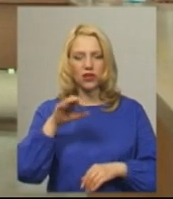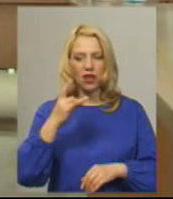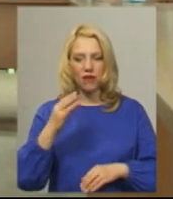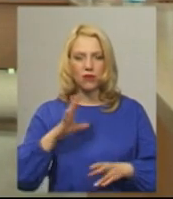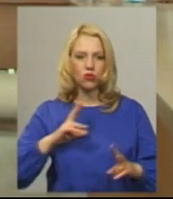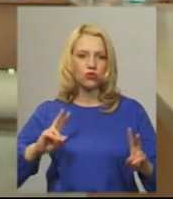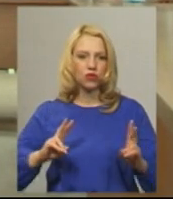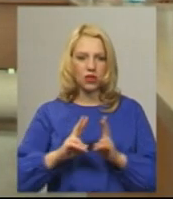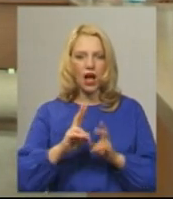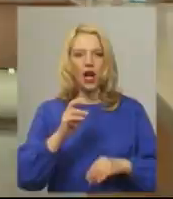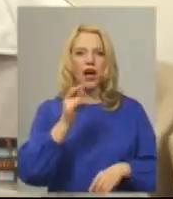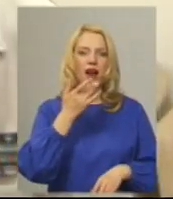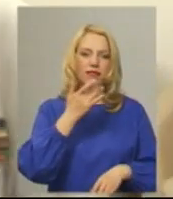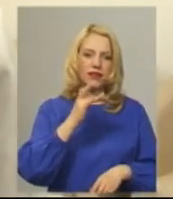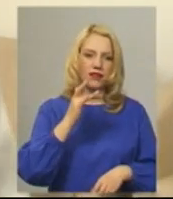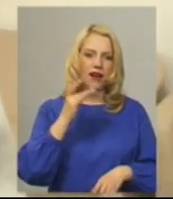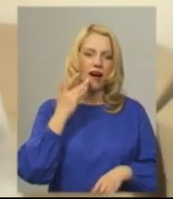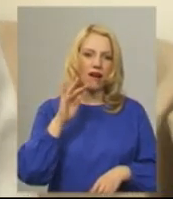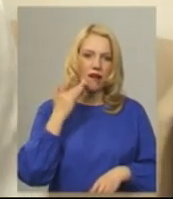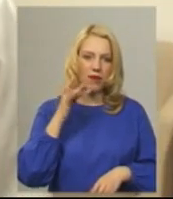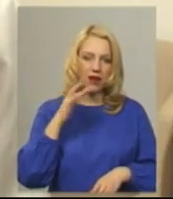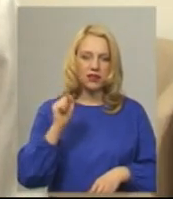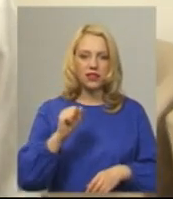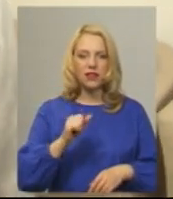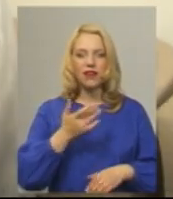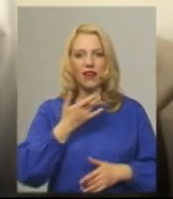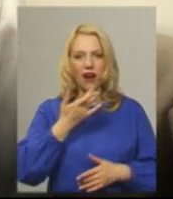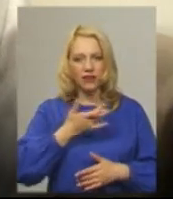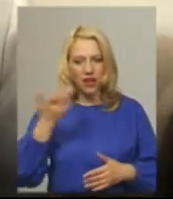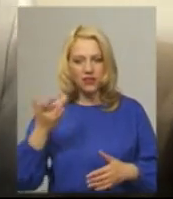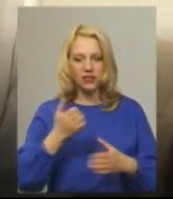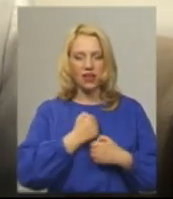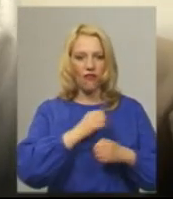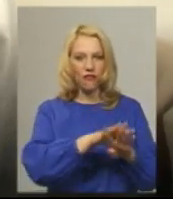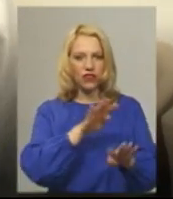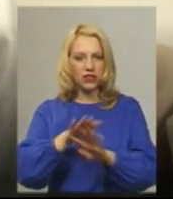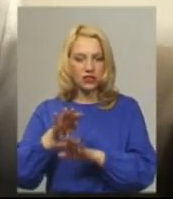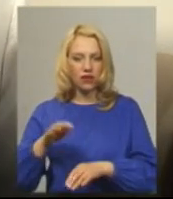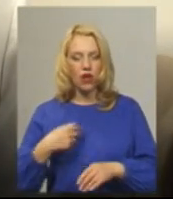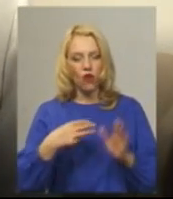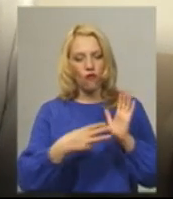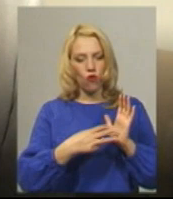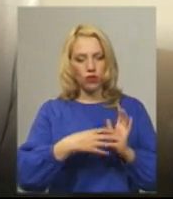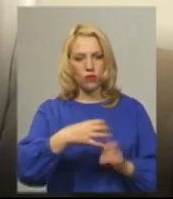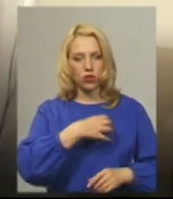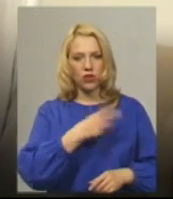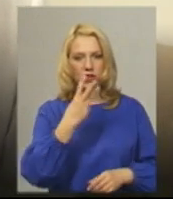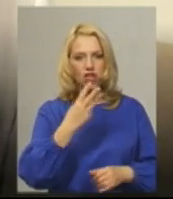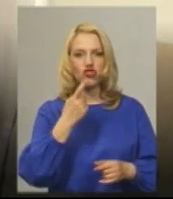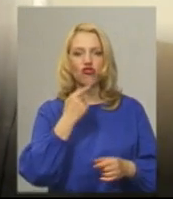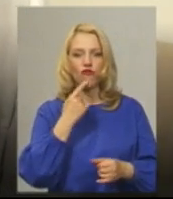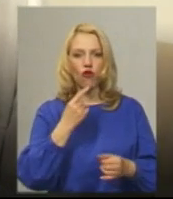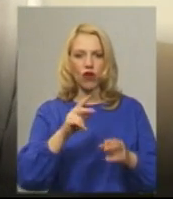зустріч радянських та американських військ. У мене є вісім орденів. Три ордени Червоної зірки, три